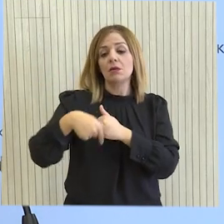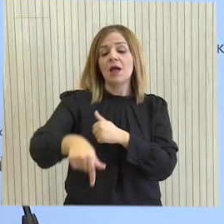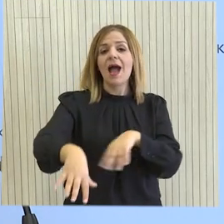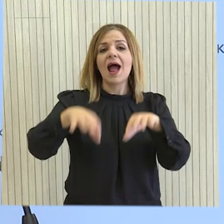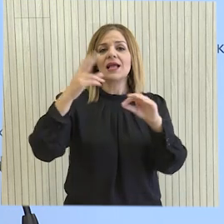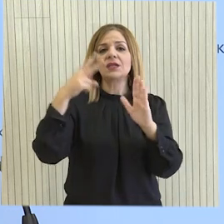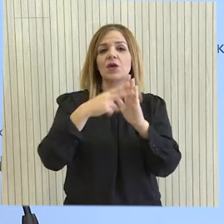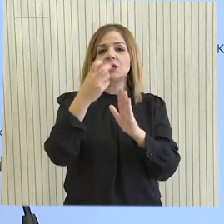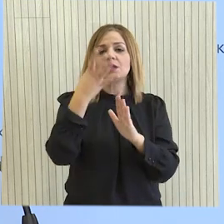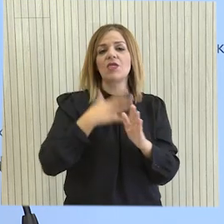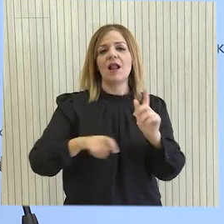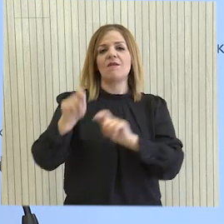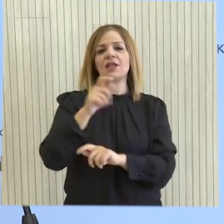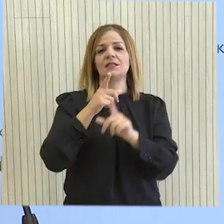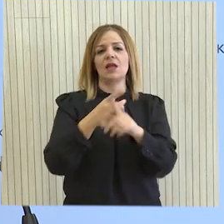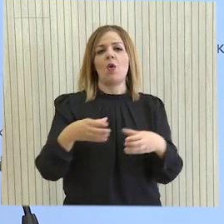2024 σαν η ομάδα Κυπριακού.